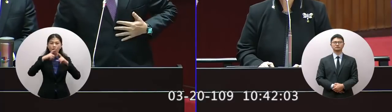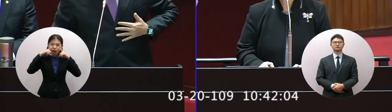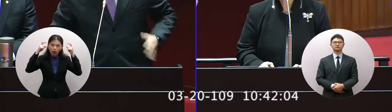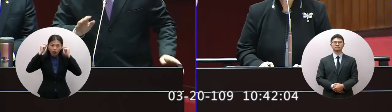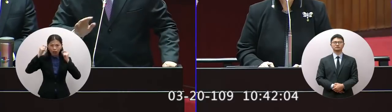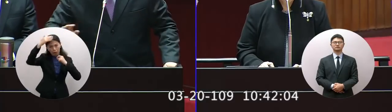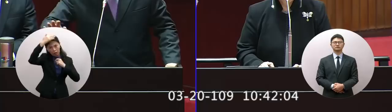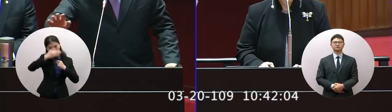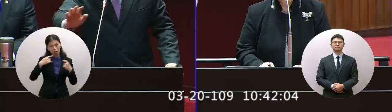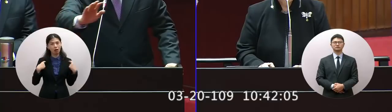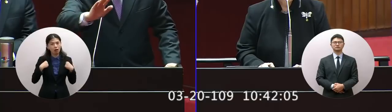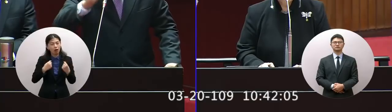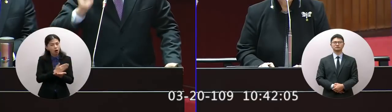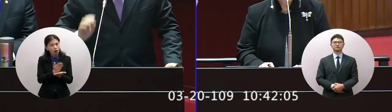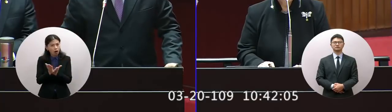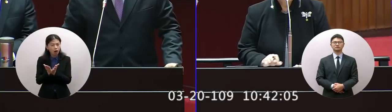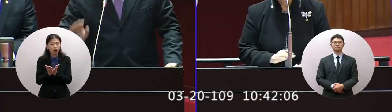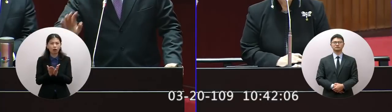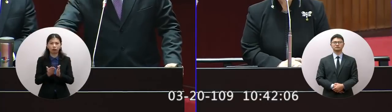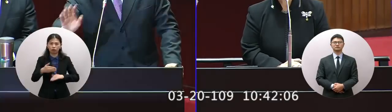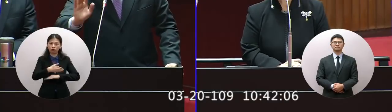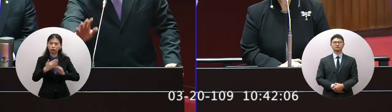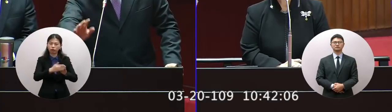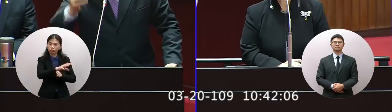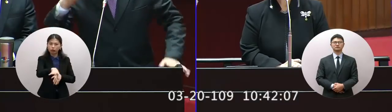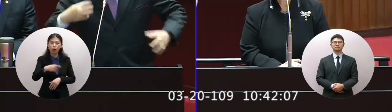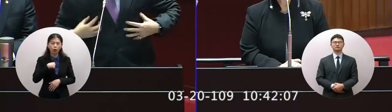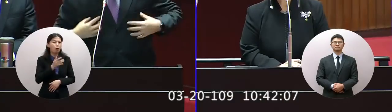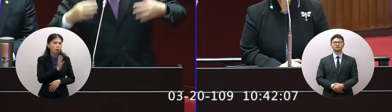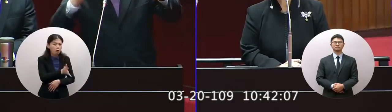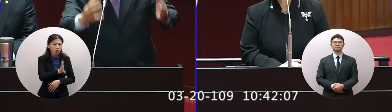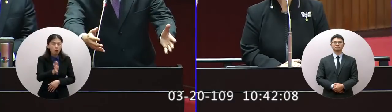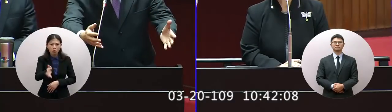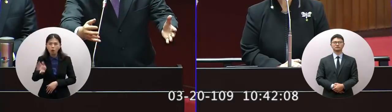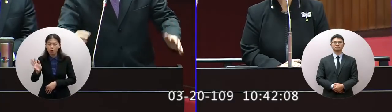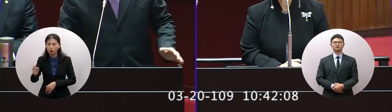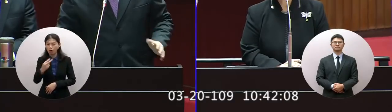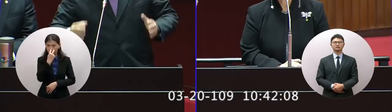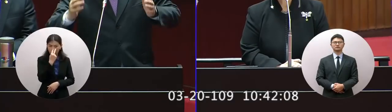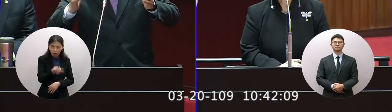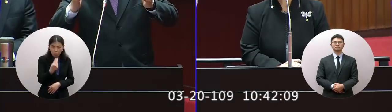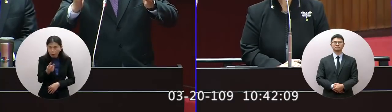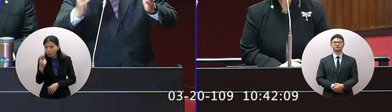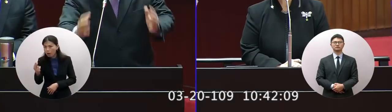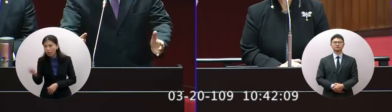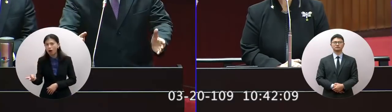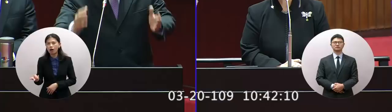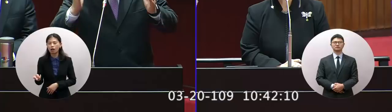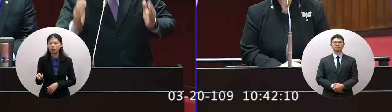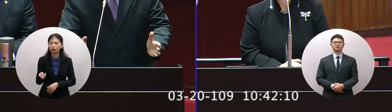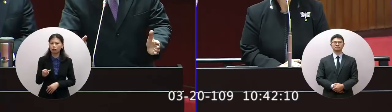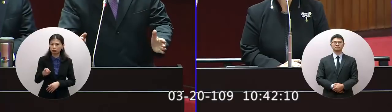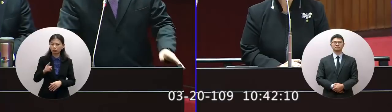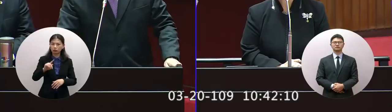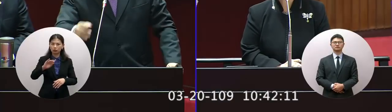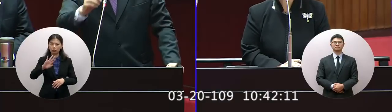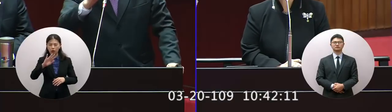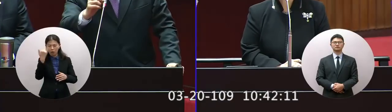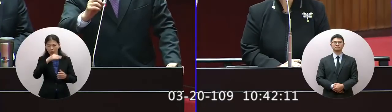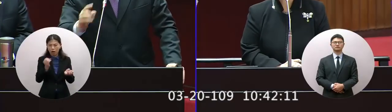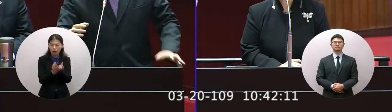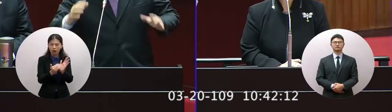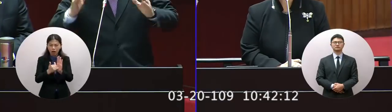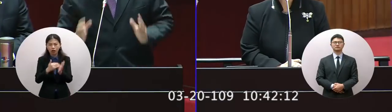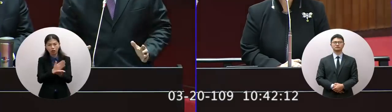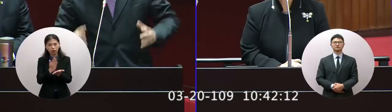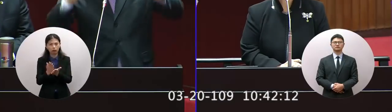報告我有清新去每一個管制都去問有去看清新又去那看那看他們的防護演習什麼都看了